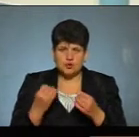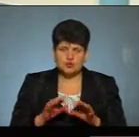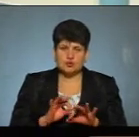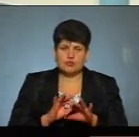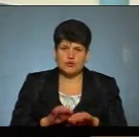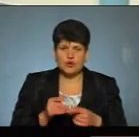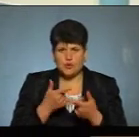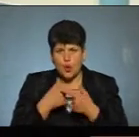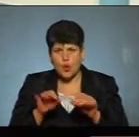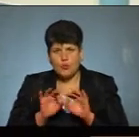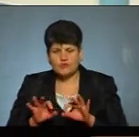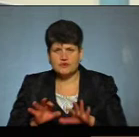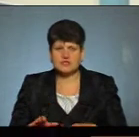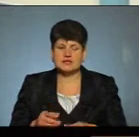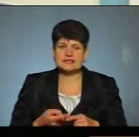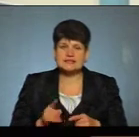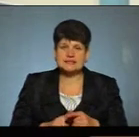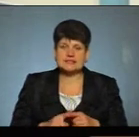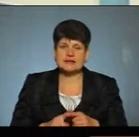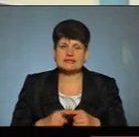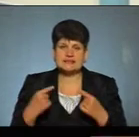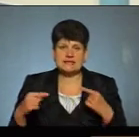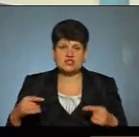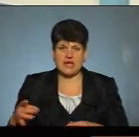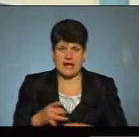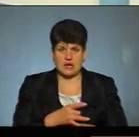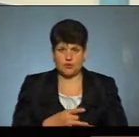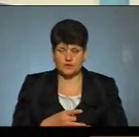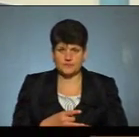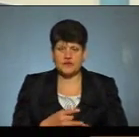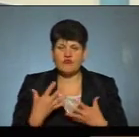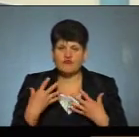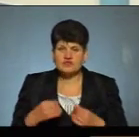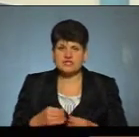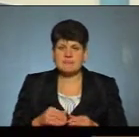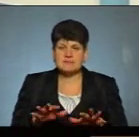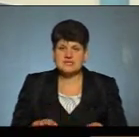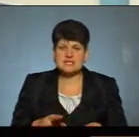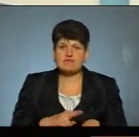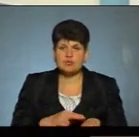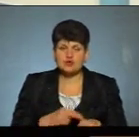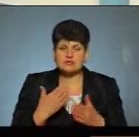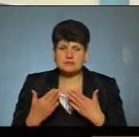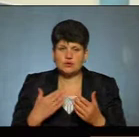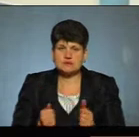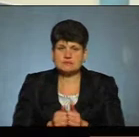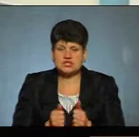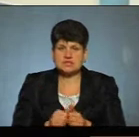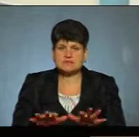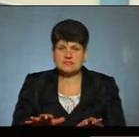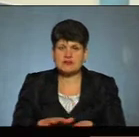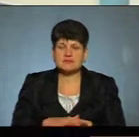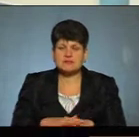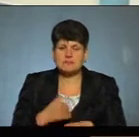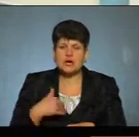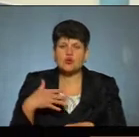оповіщення, також зовнішні патрулі з інших районів. Вже сама місцева поліція спілкується ближче з місцевим населенням, тому що